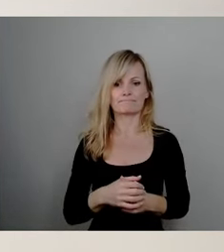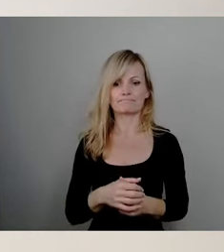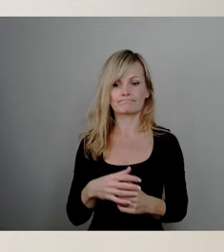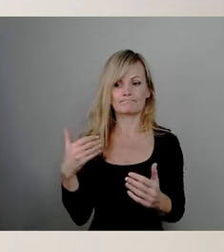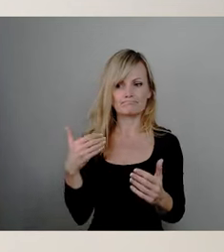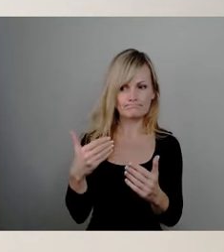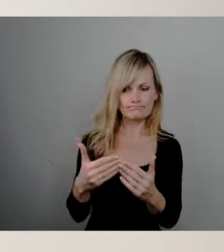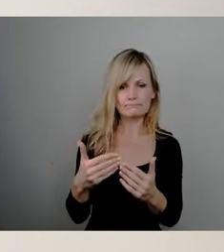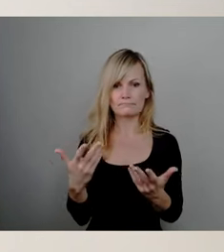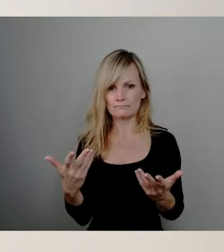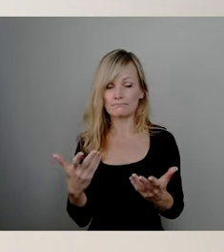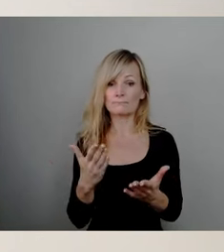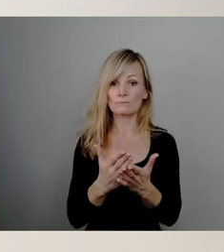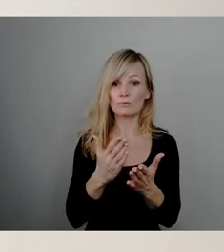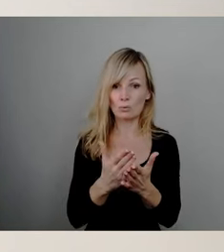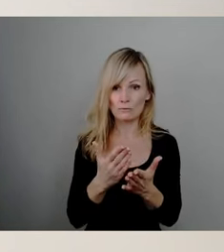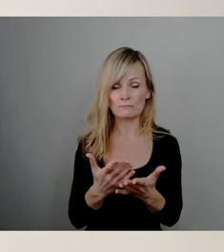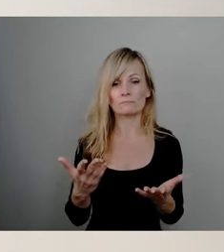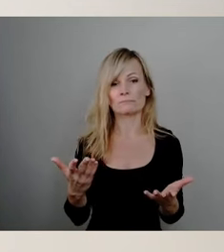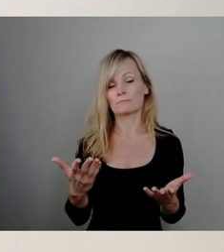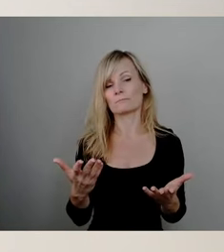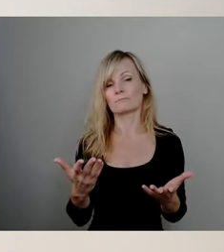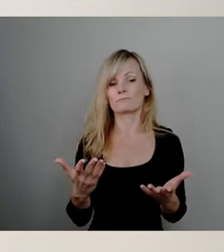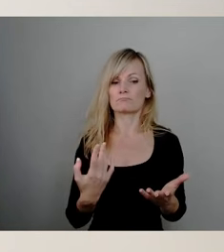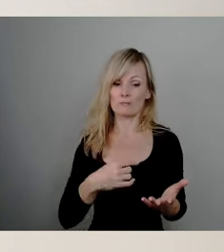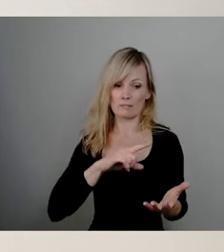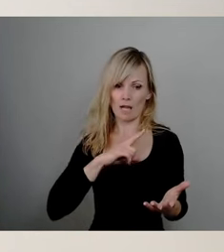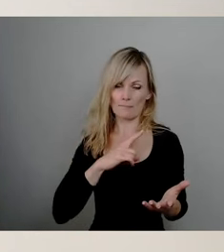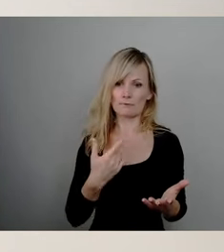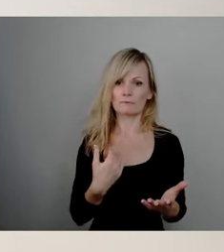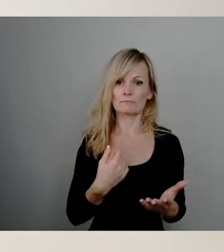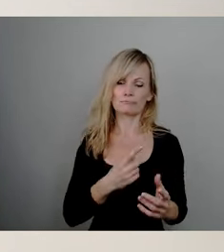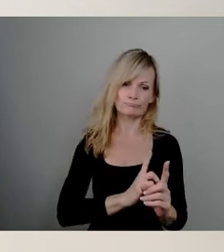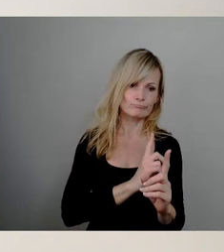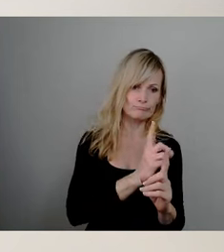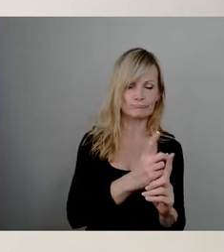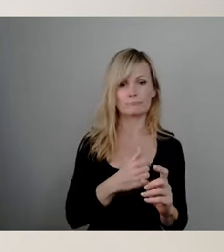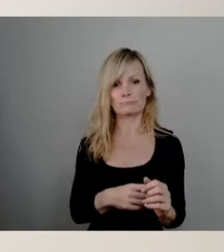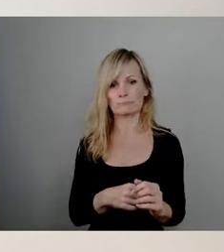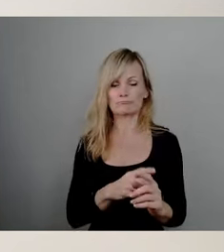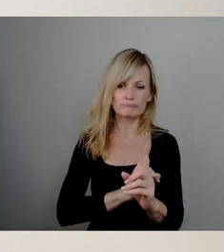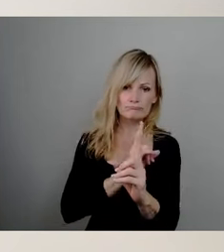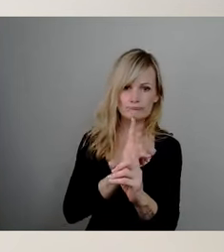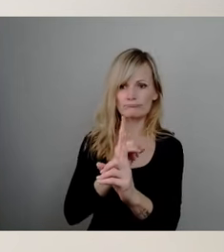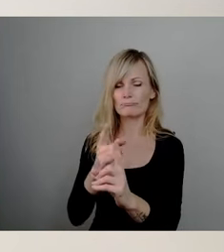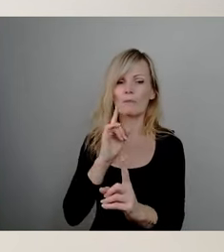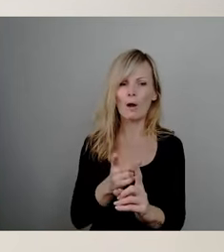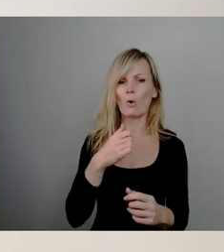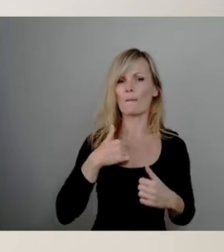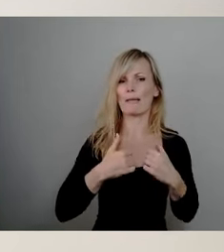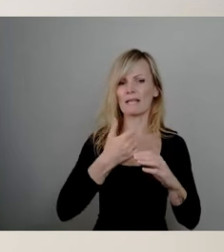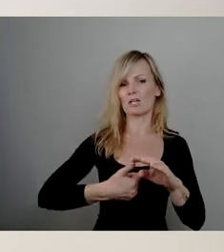Gespräche in meiner Person und mit dem Bäderschef Herr Waurig und dem Eigentümer geführt worden,